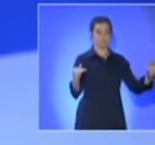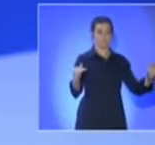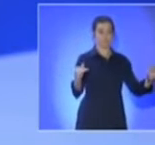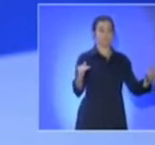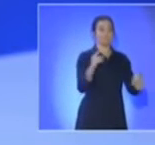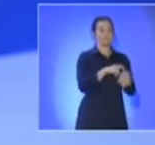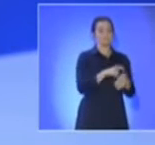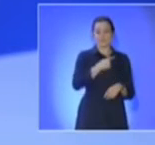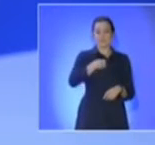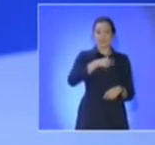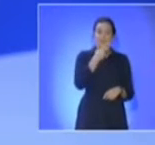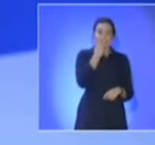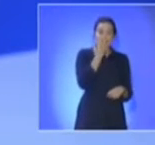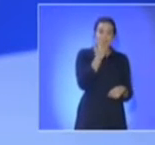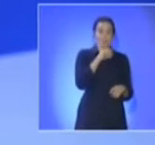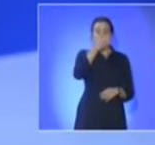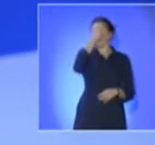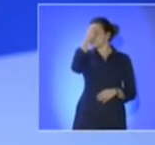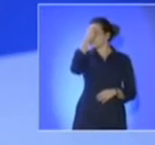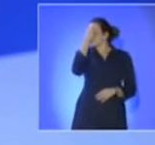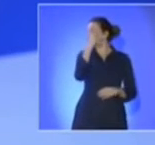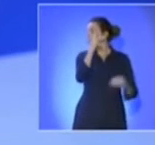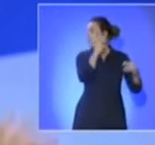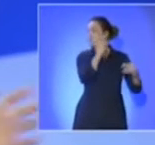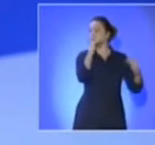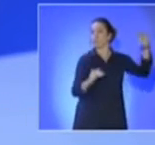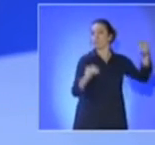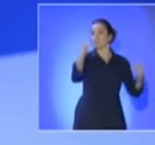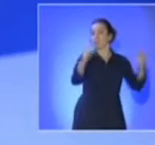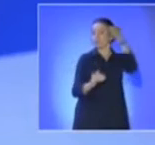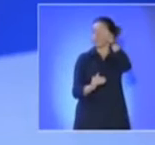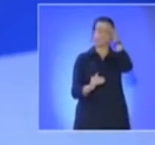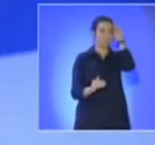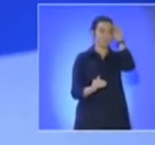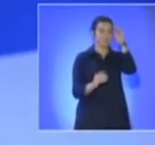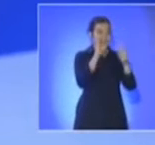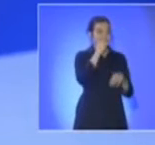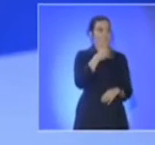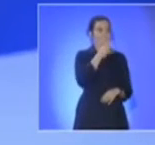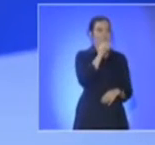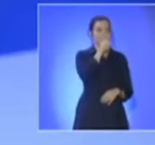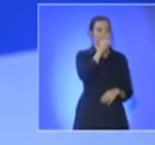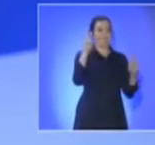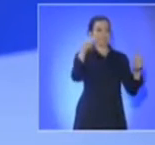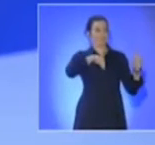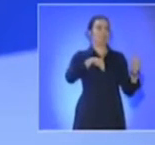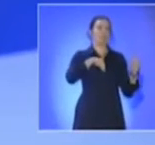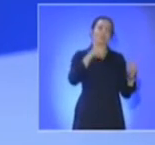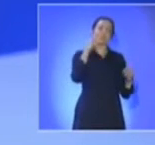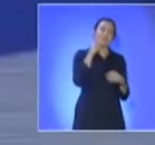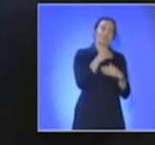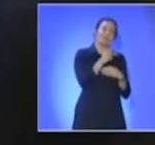Κανείς δεν έχει δικαιώμα να κλείσει τα μάτια σε αυτή την πραγματικότητα. Δεν τρέφω αυτά πάτες για μια κοινωνία χωρίς ανισότητες.